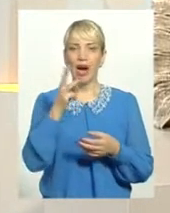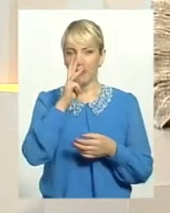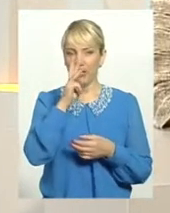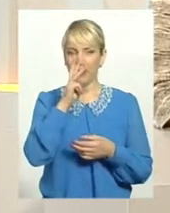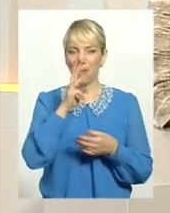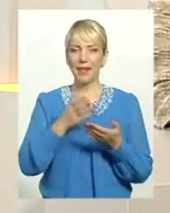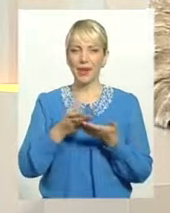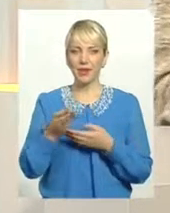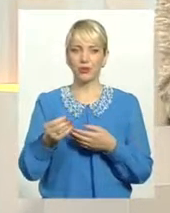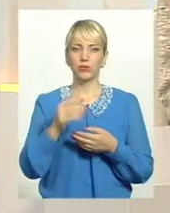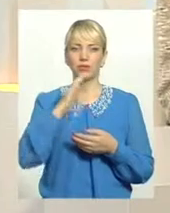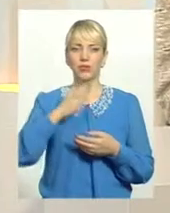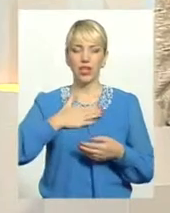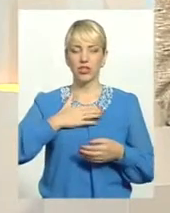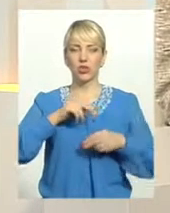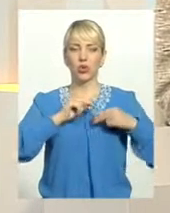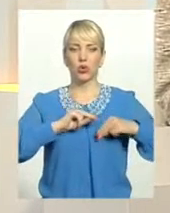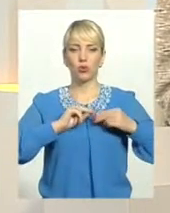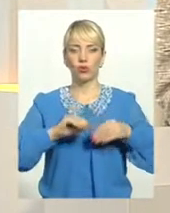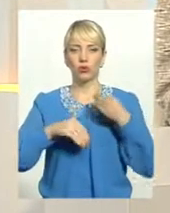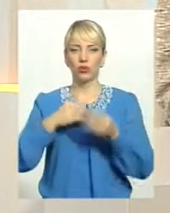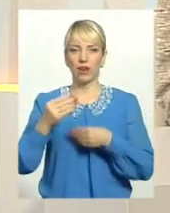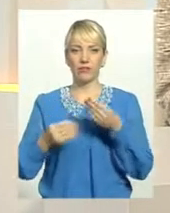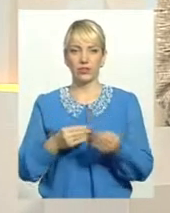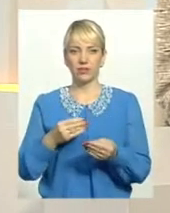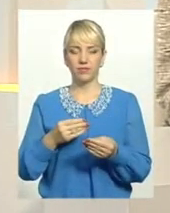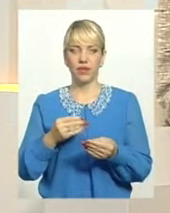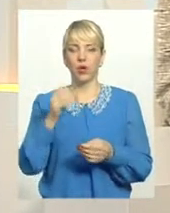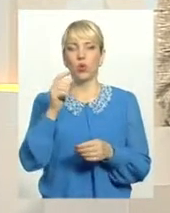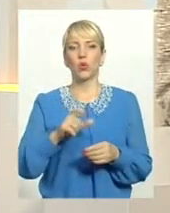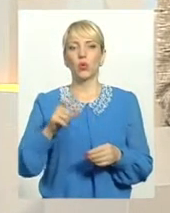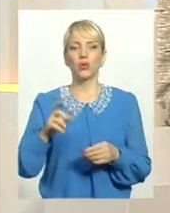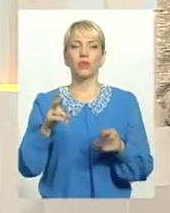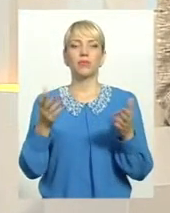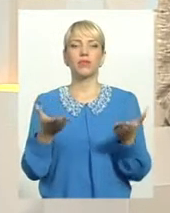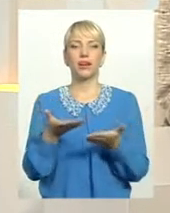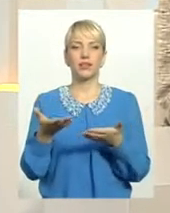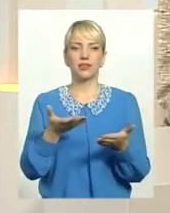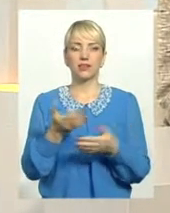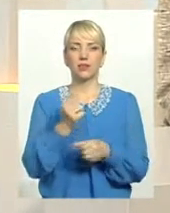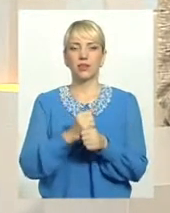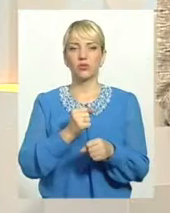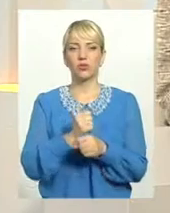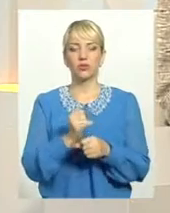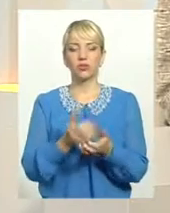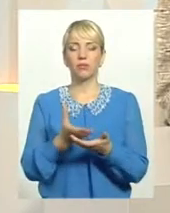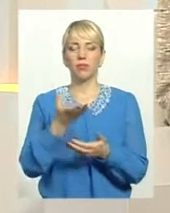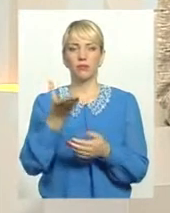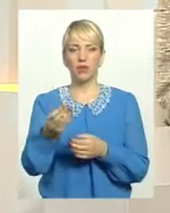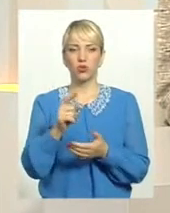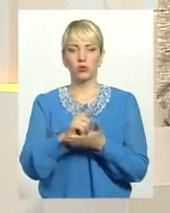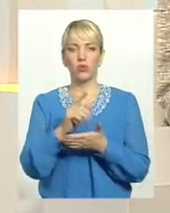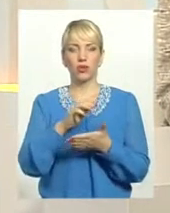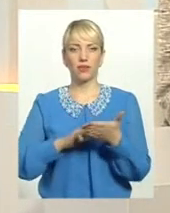плату наші роботодавці, людям, які працюють і сплачують податки,